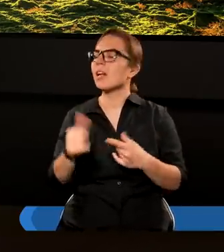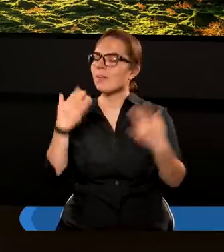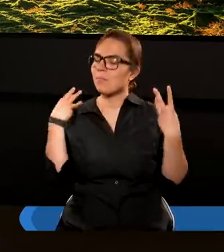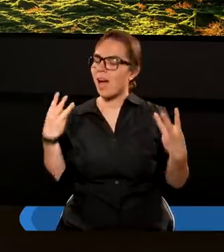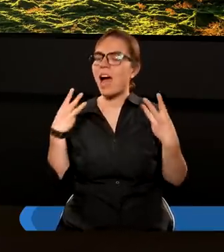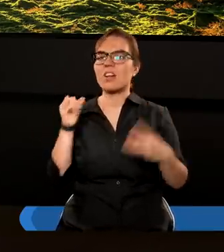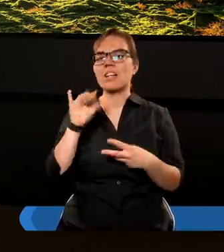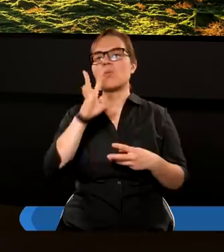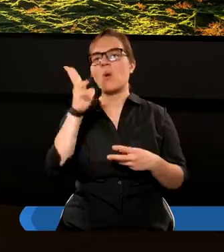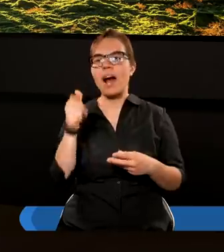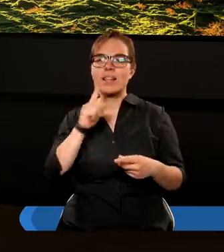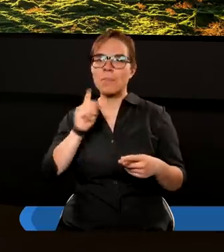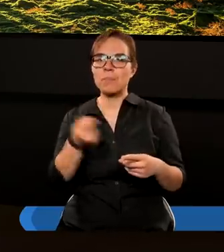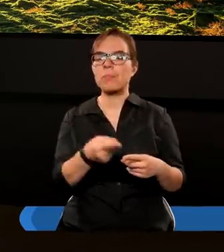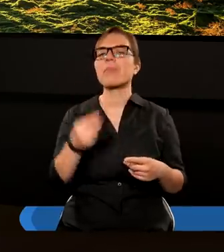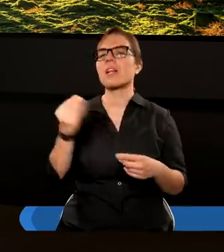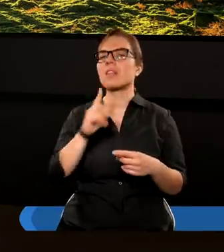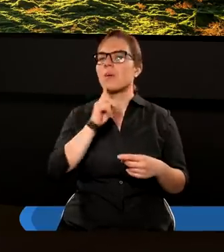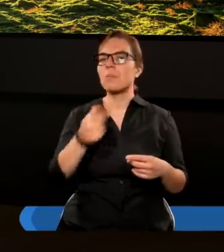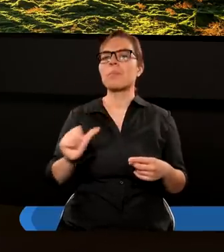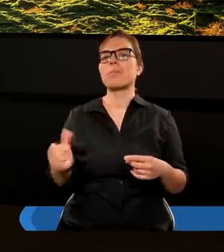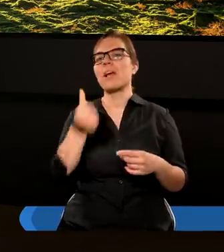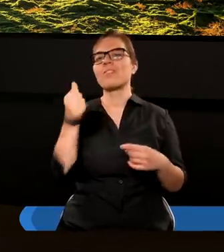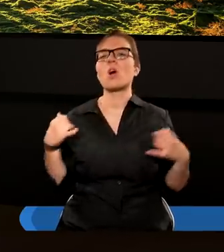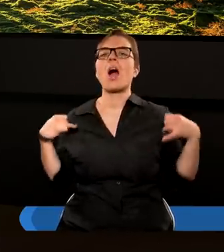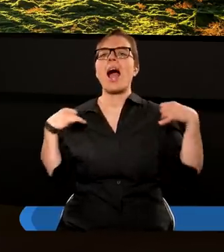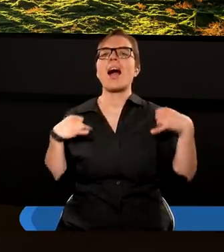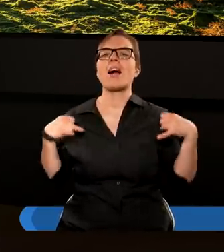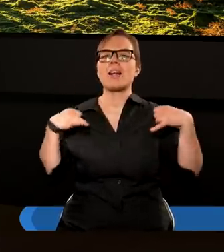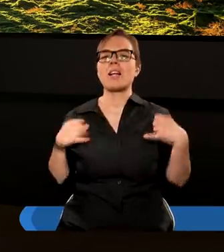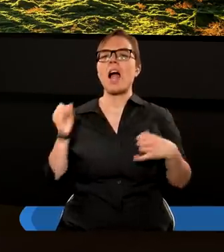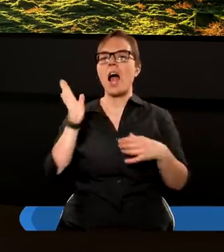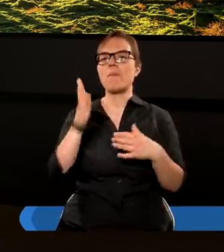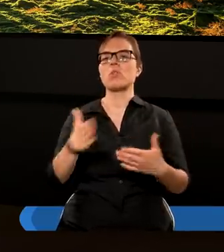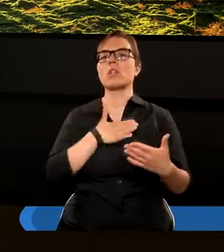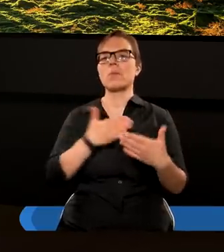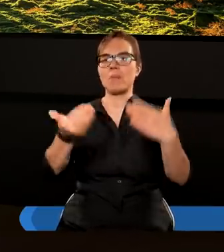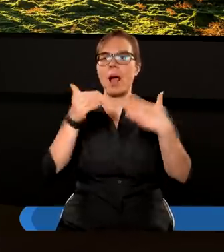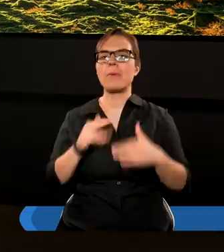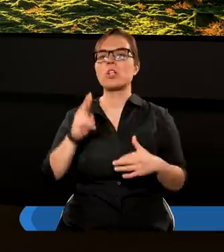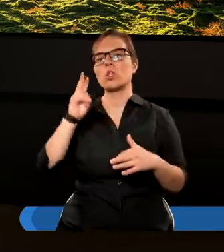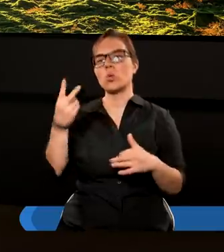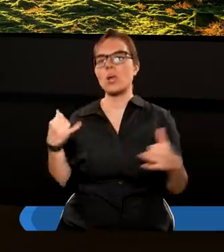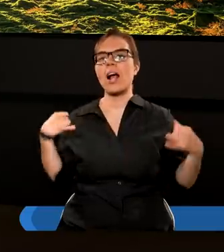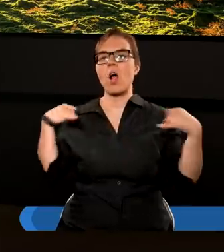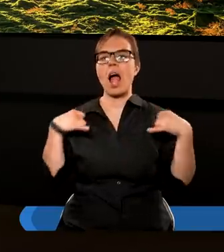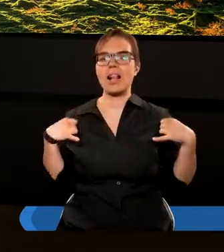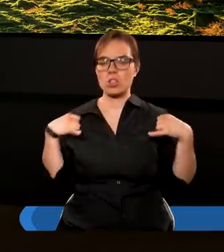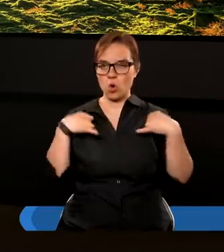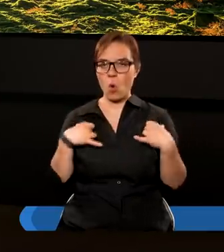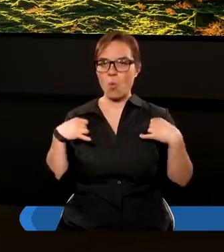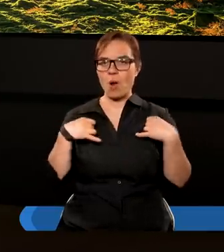ważne przesłanie. Jest to przesłanie pierwszego anioła, a później mamy przesłanie drugiego anioła.